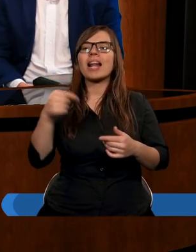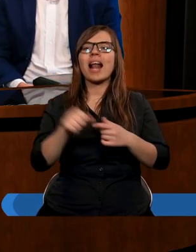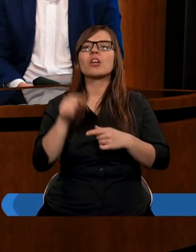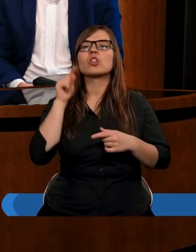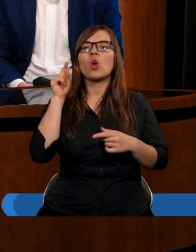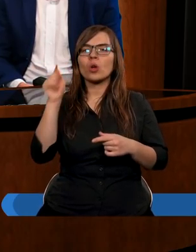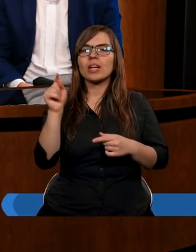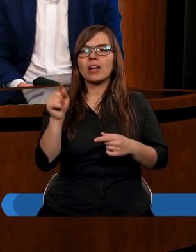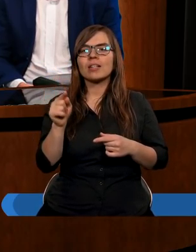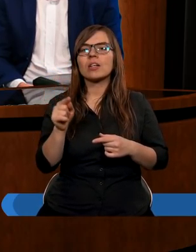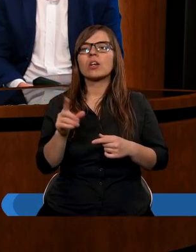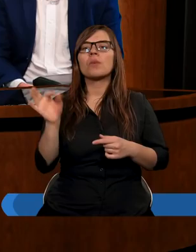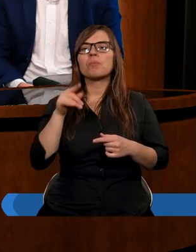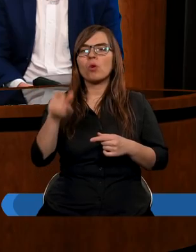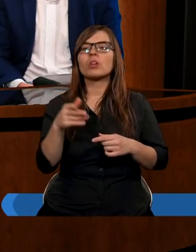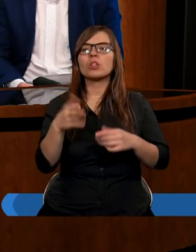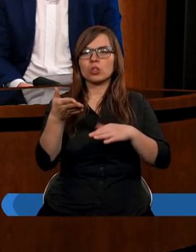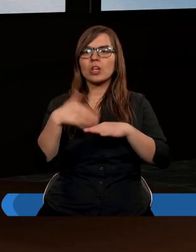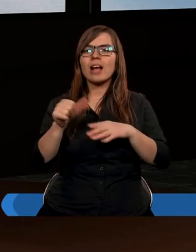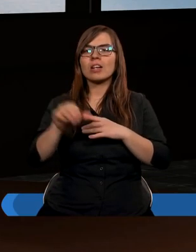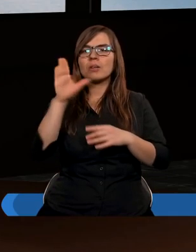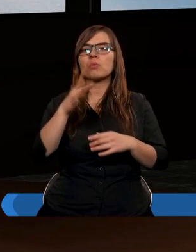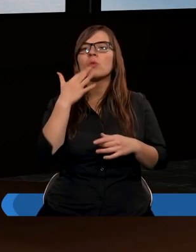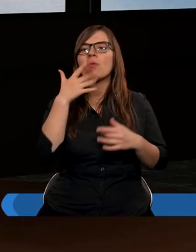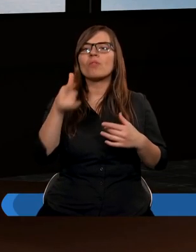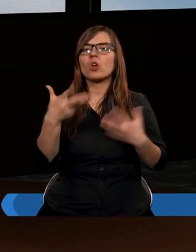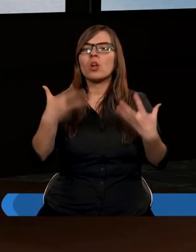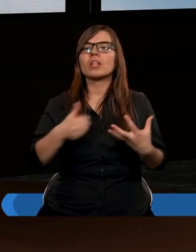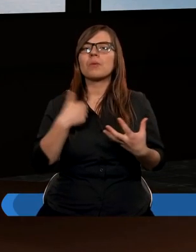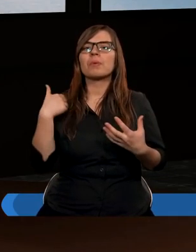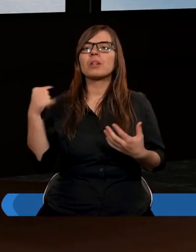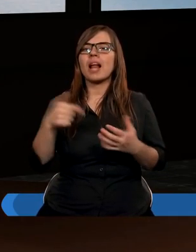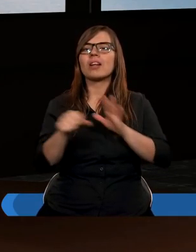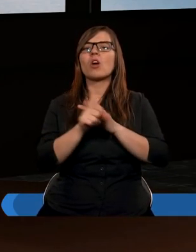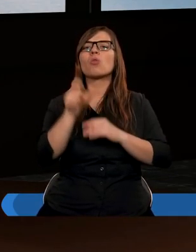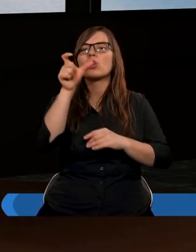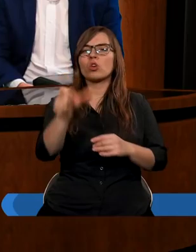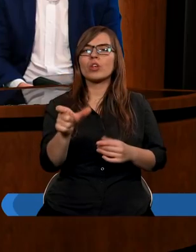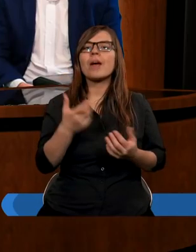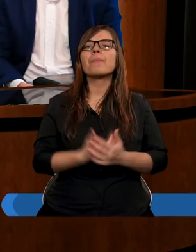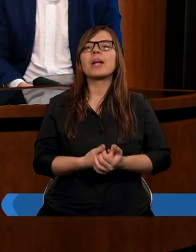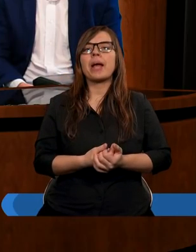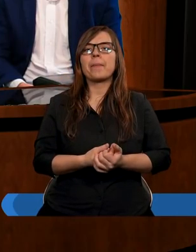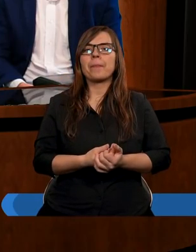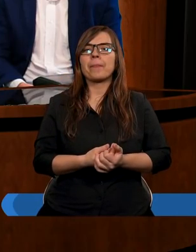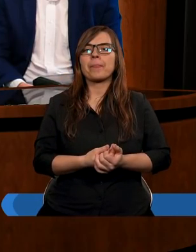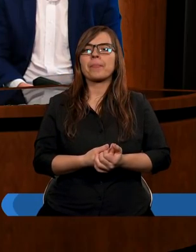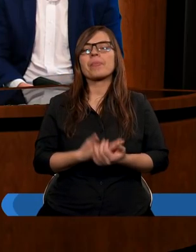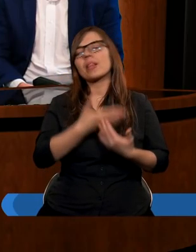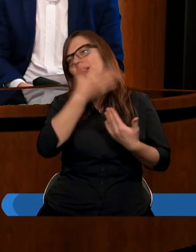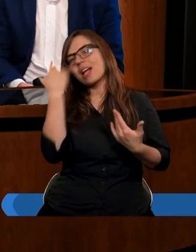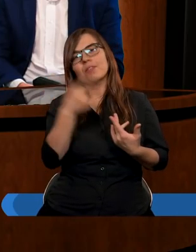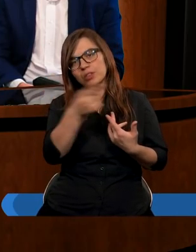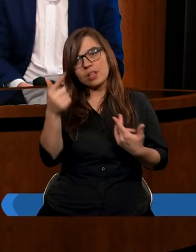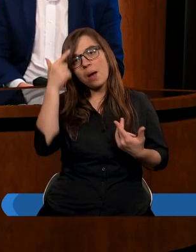niego, jest to część Boża i on mówi, to chcę, żeby należało do tych ludzi. Nie wiem, czy